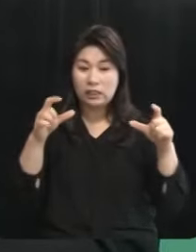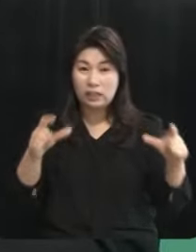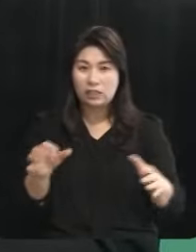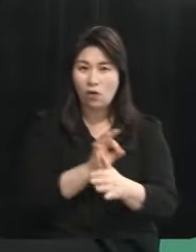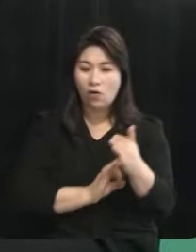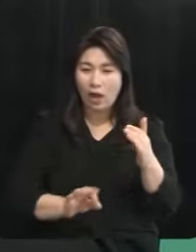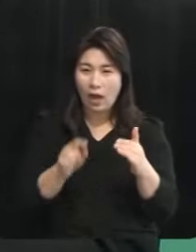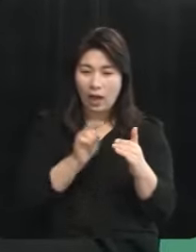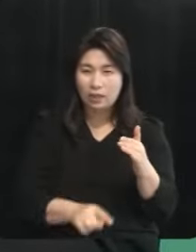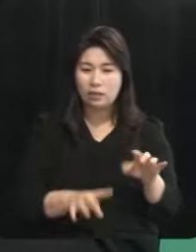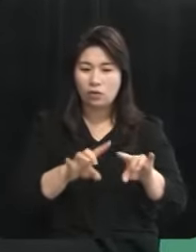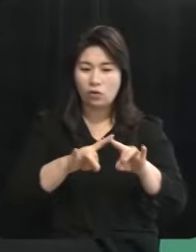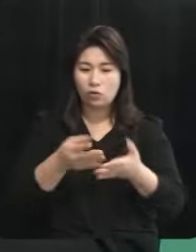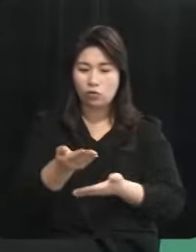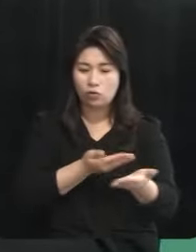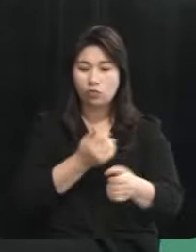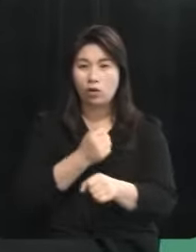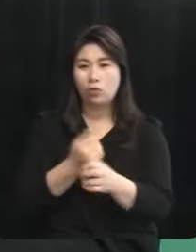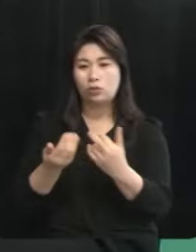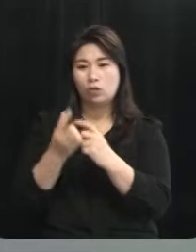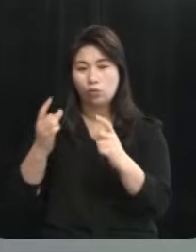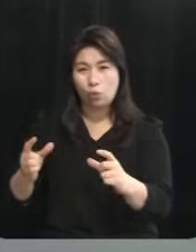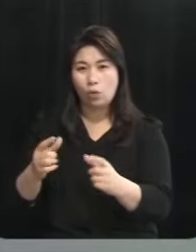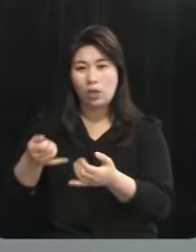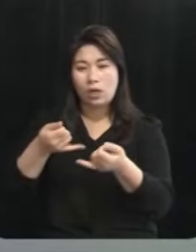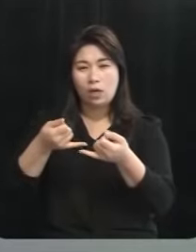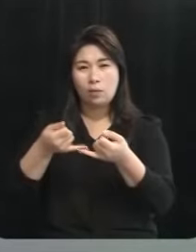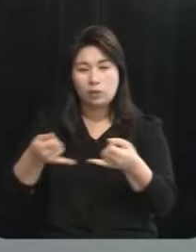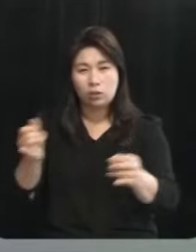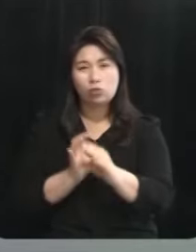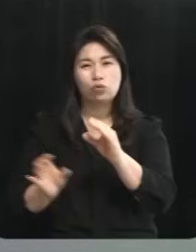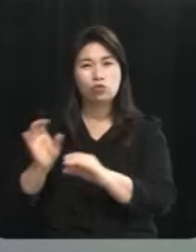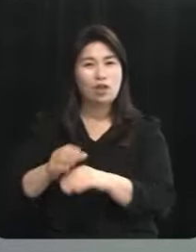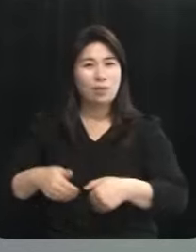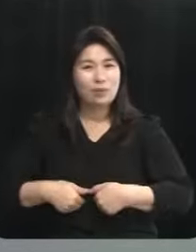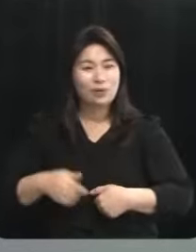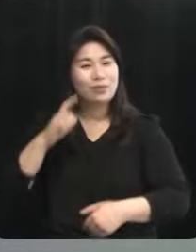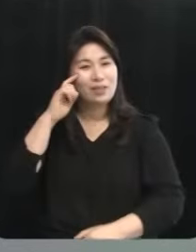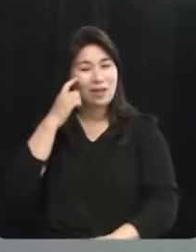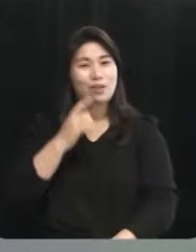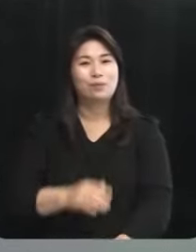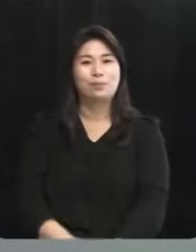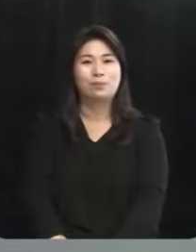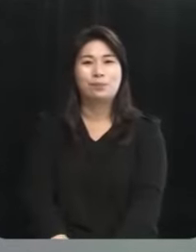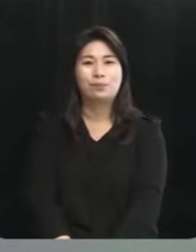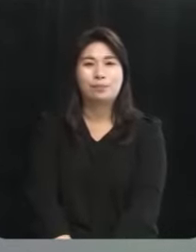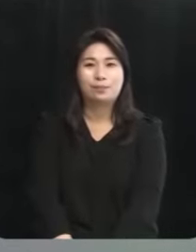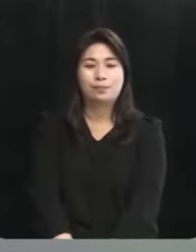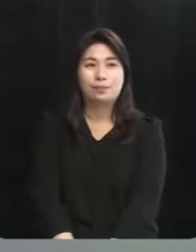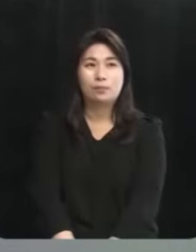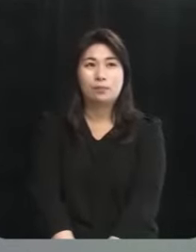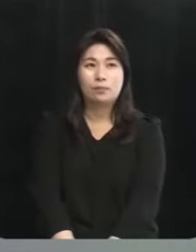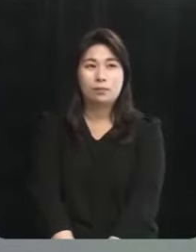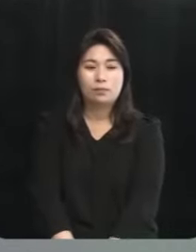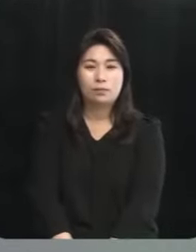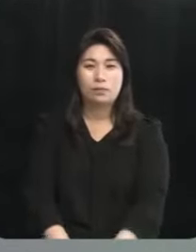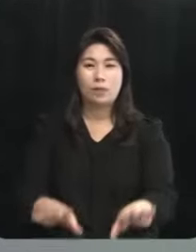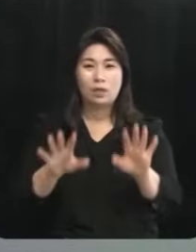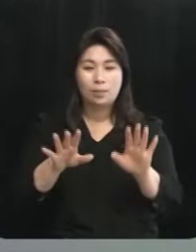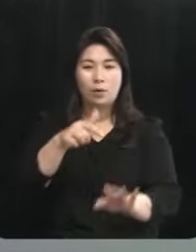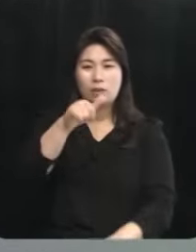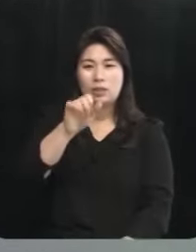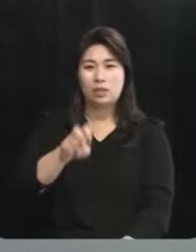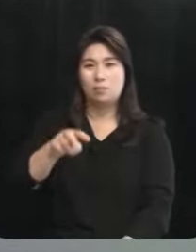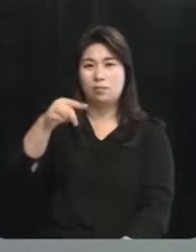제주와 육지의 연계선을 추가로 증설할 필요가 있다고 생각합니다 네 동의합니다 이번에는 김승욱